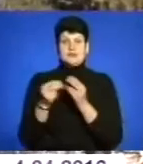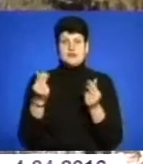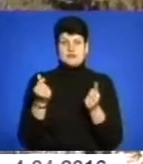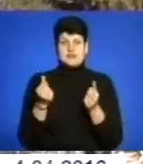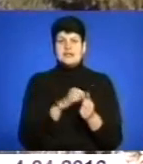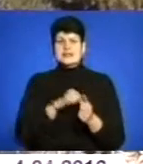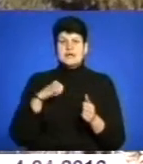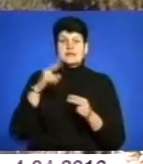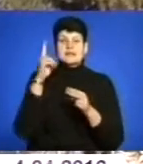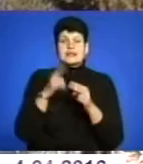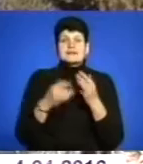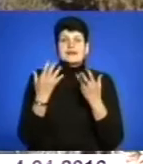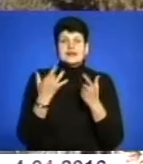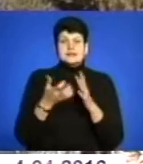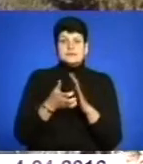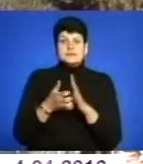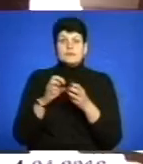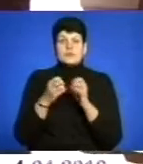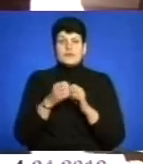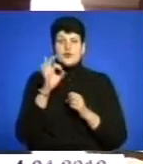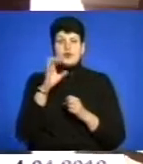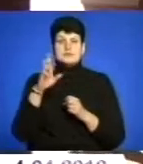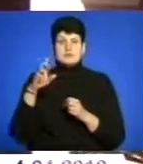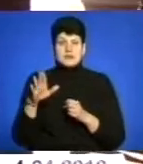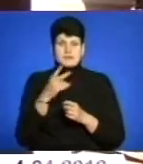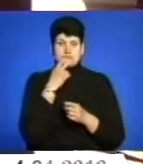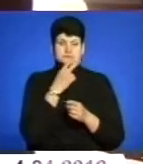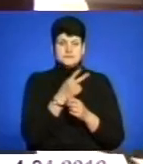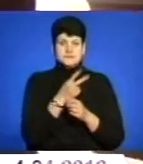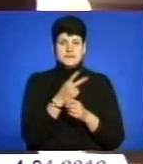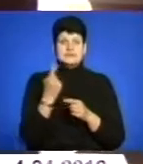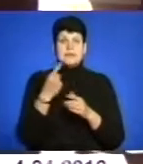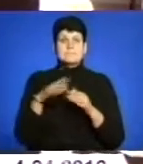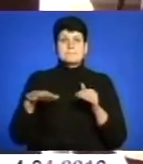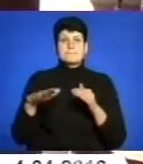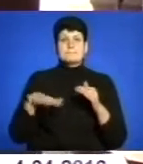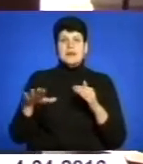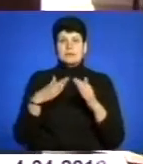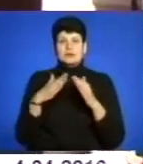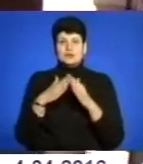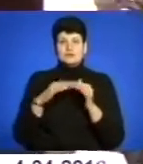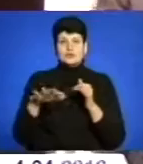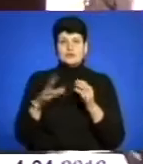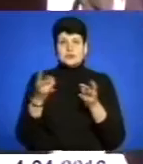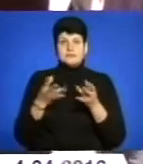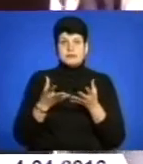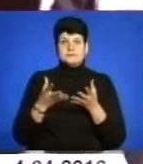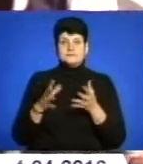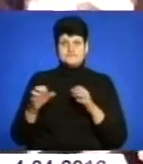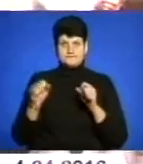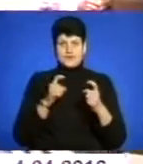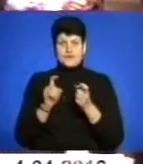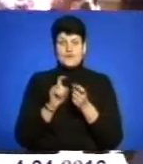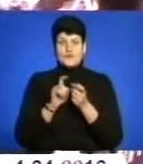І на сам кінець кілька недоліків ОСББ, які ми встигли помітити. За прибудинкову територію власникам таки доведеться воювати.